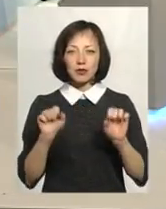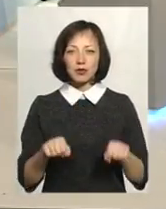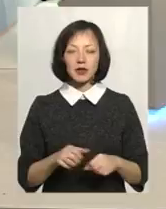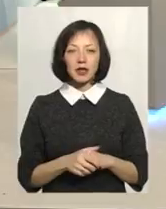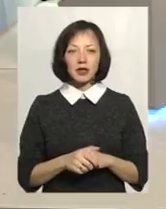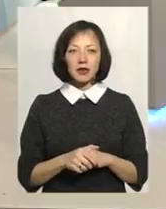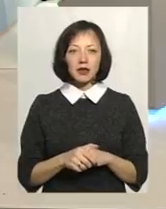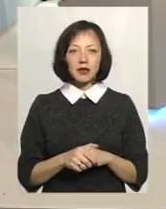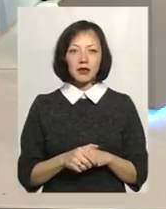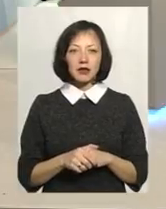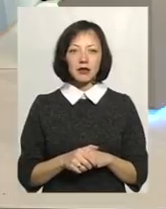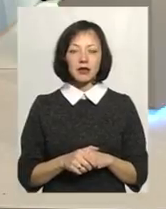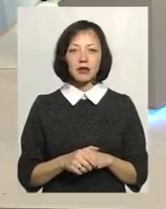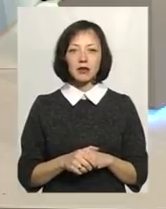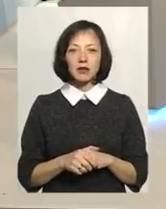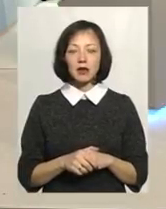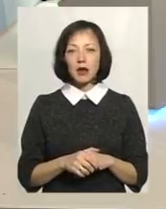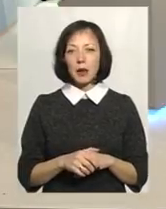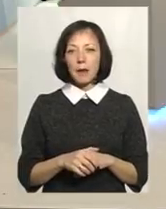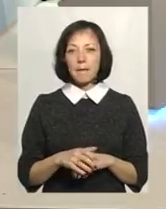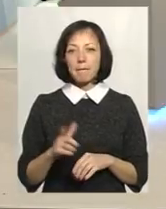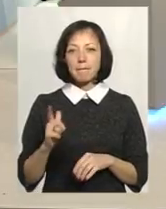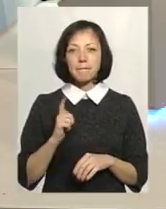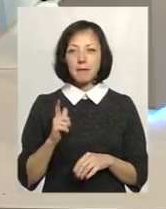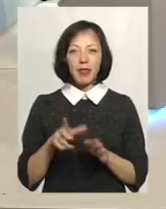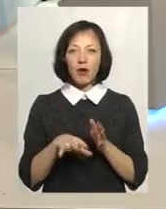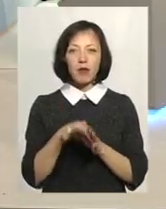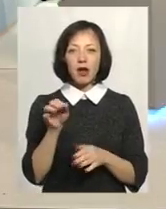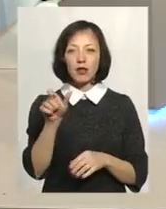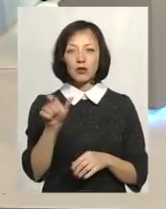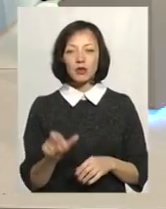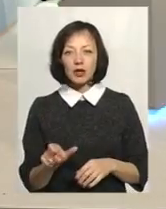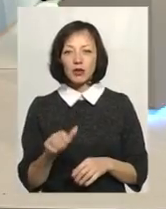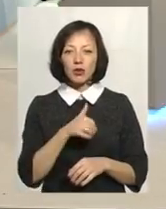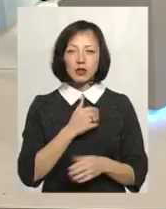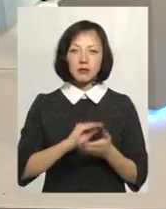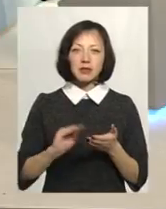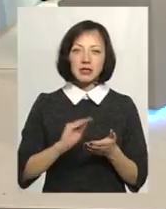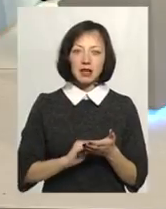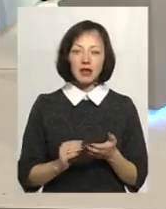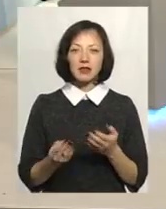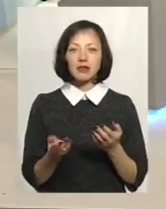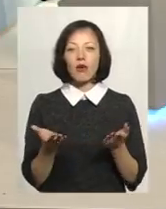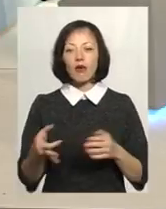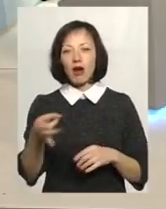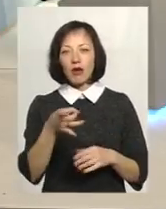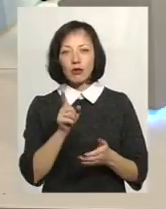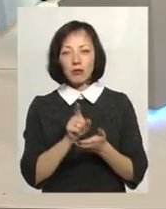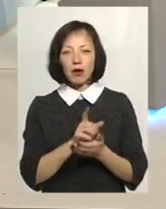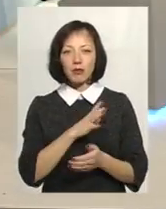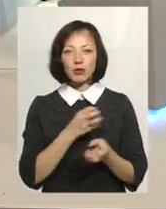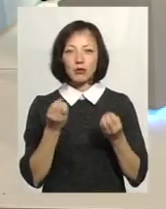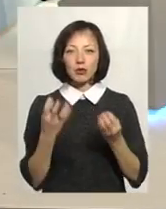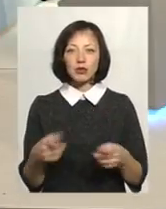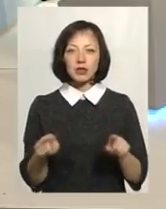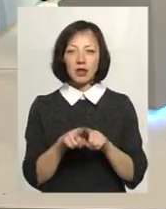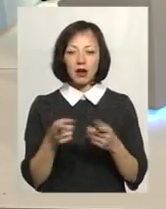доповнити те, що ми з Людмилою конкретно не обирали людину, про яку ми хочемо писати, з якого вона району має бути. Просто